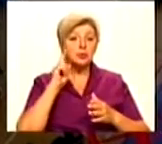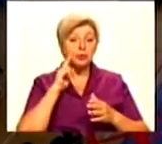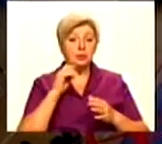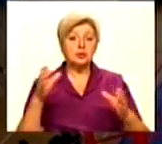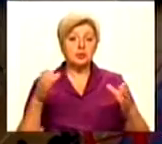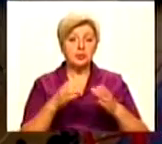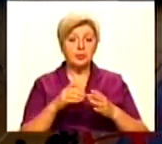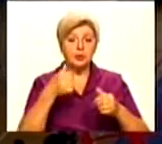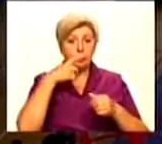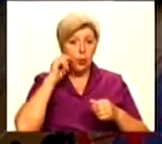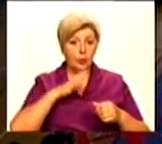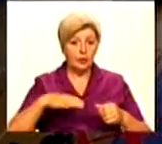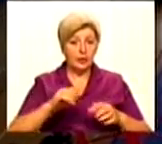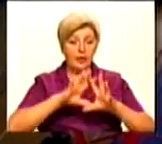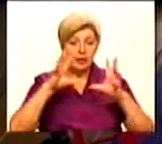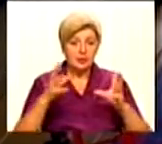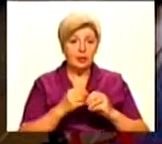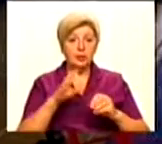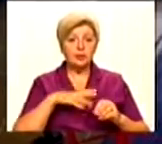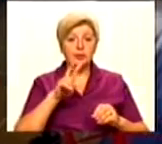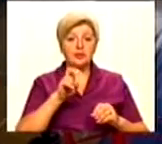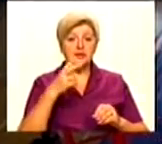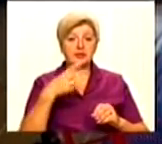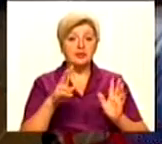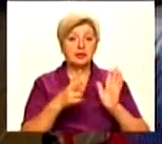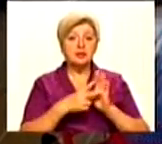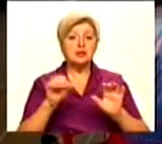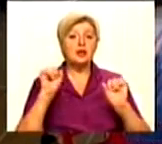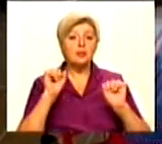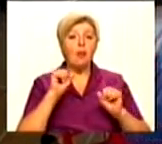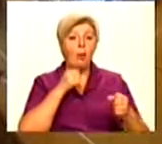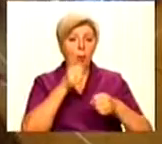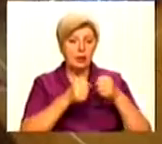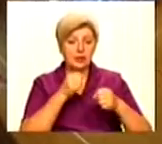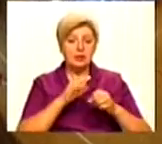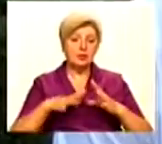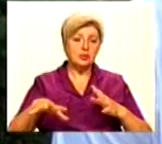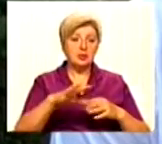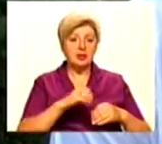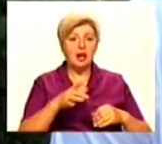Загалом на цьому чемпіонаті взяли участь 227 боксерів з усіх регіонів України.